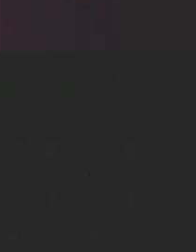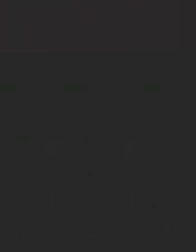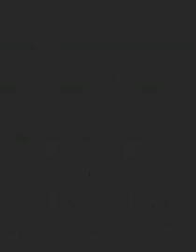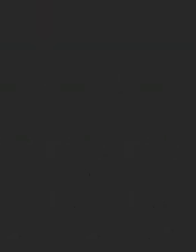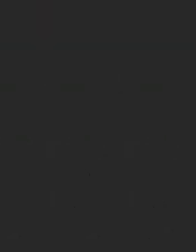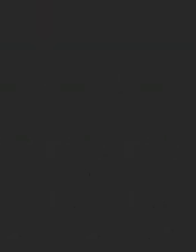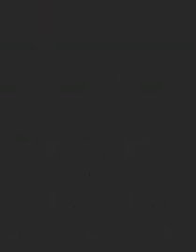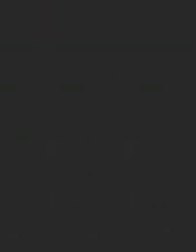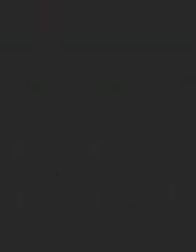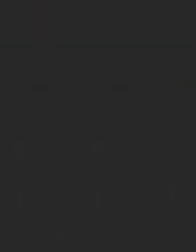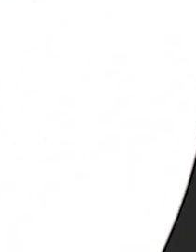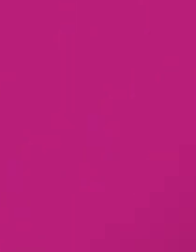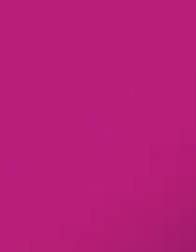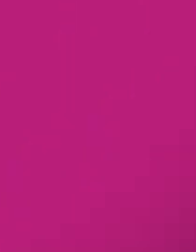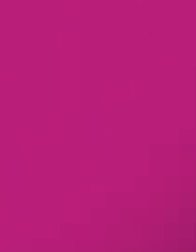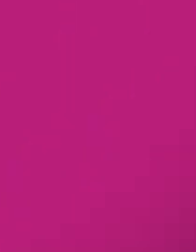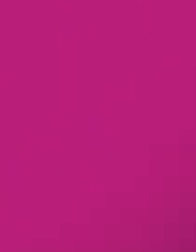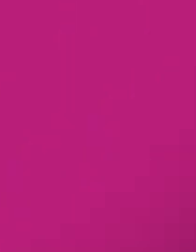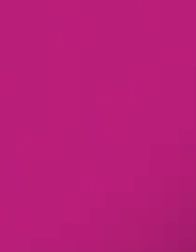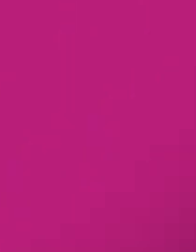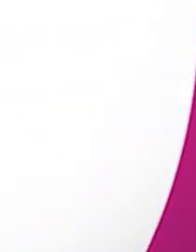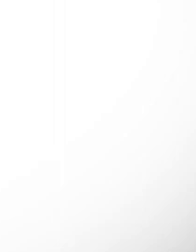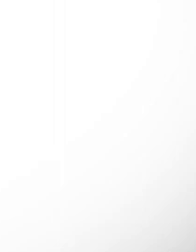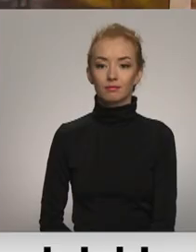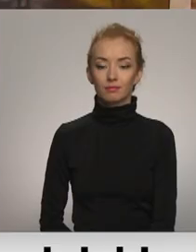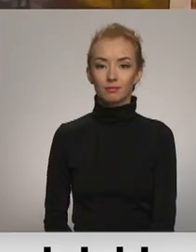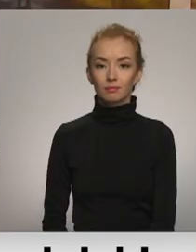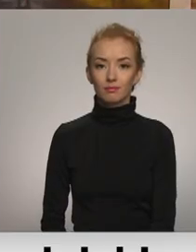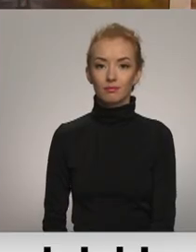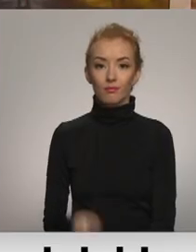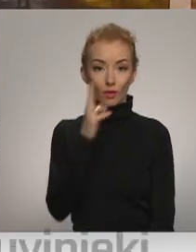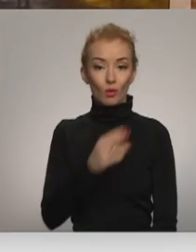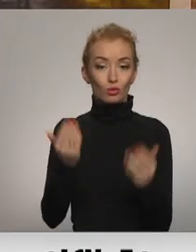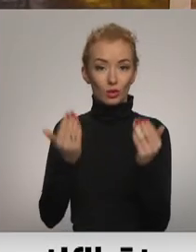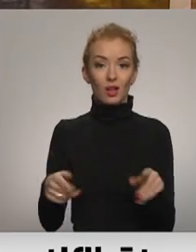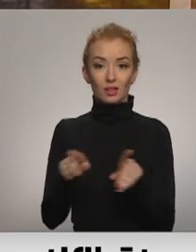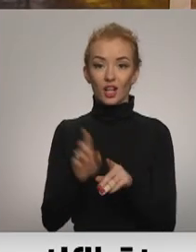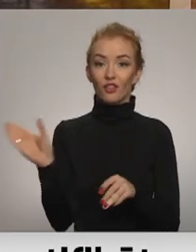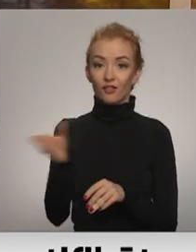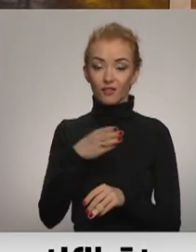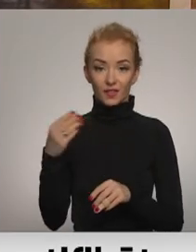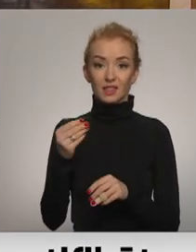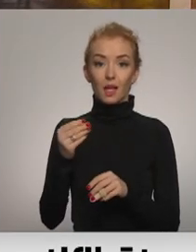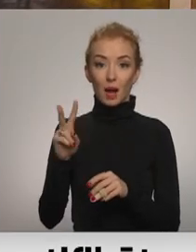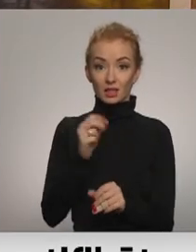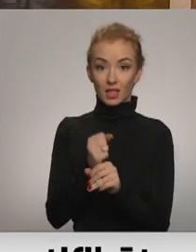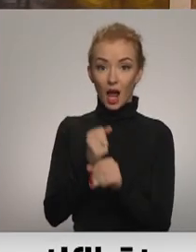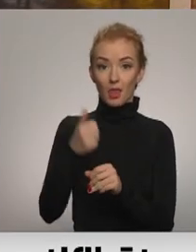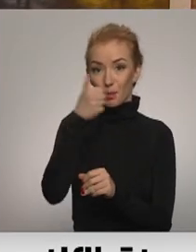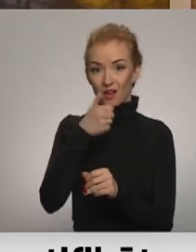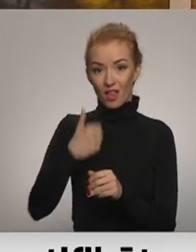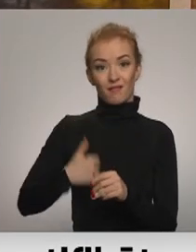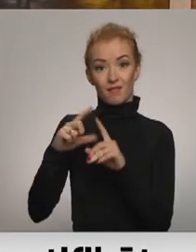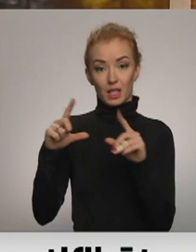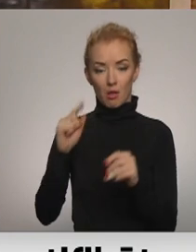Re! Viss ēters ir te! No šodienas arī visiem privātajā sektorā strādājušiem ir